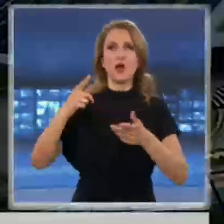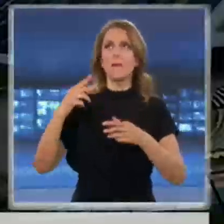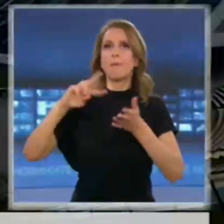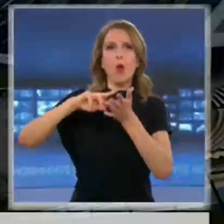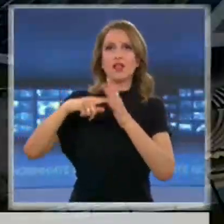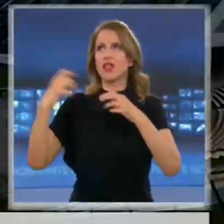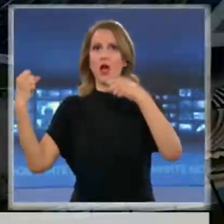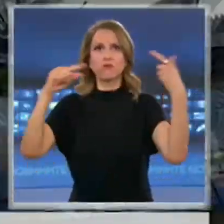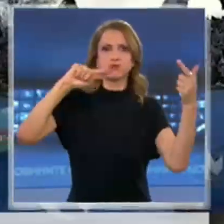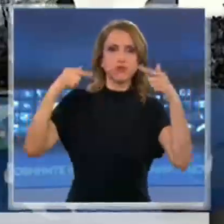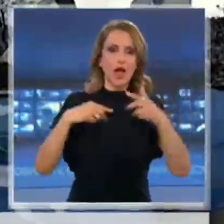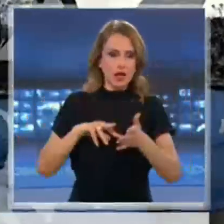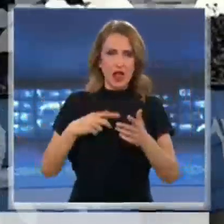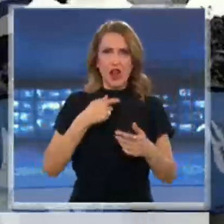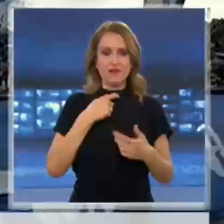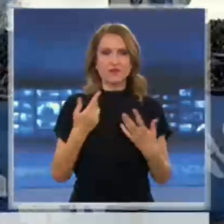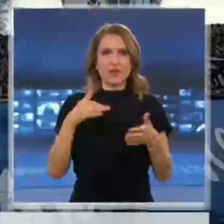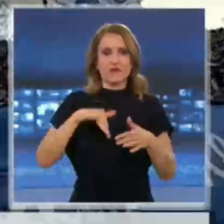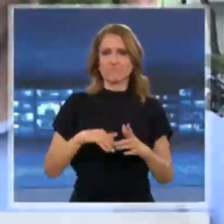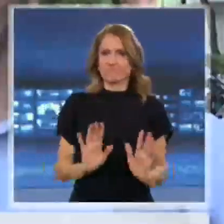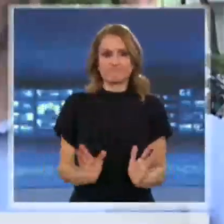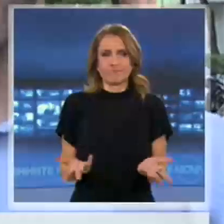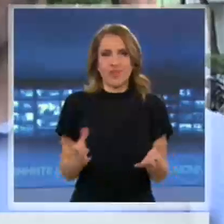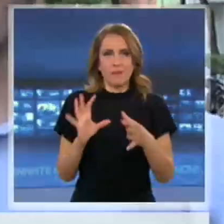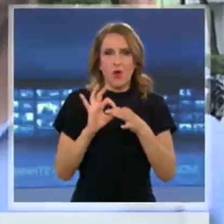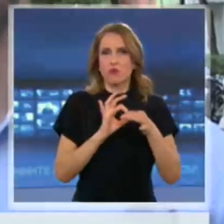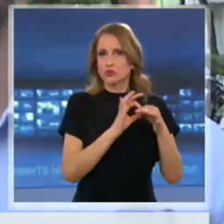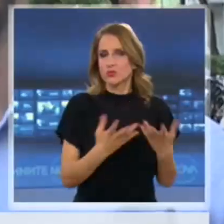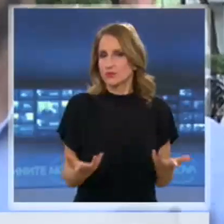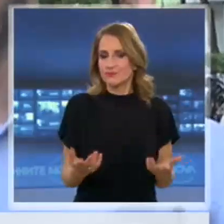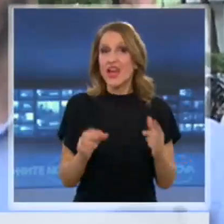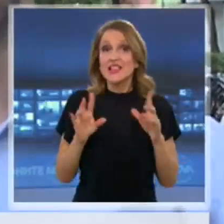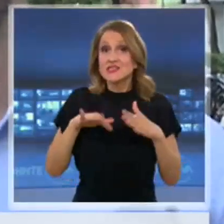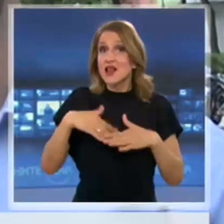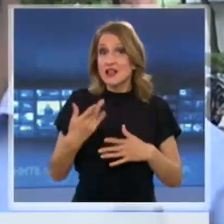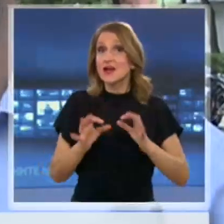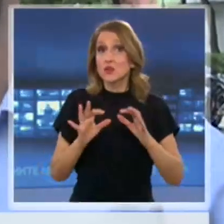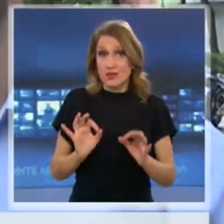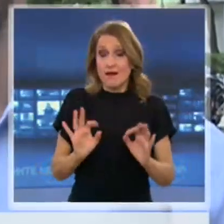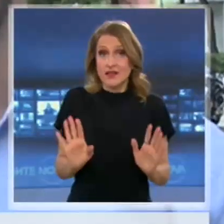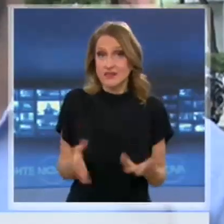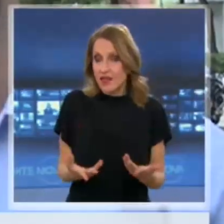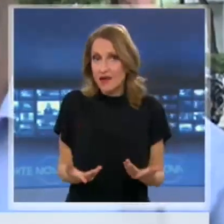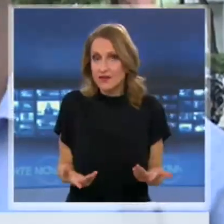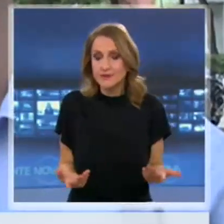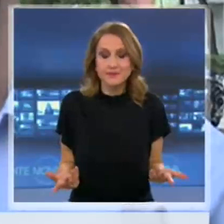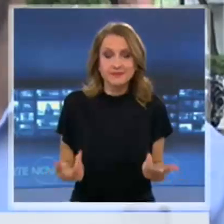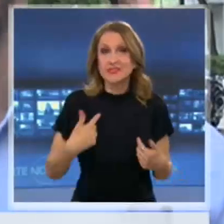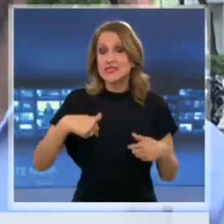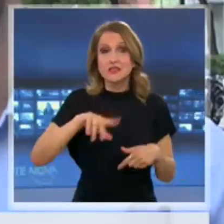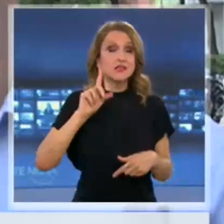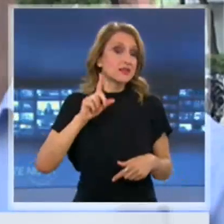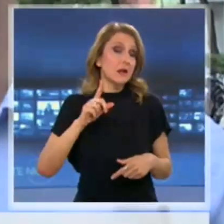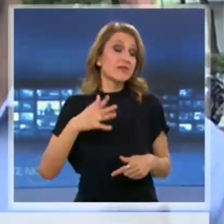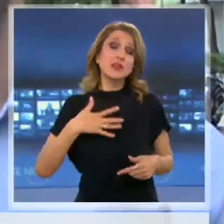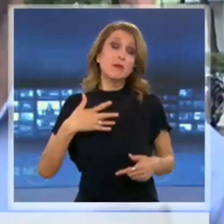заради това презимата феновете отказали да излязат на протест. Съответно, след като така се стекли обстоятелствата, логично е да поискаме назначаване на нов надзорен